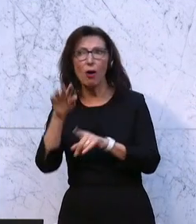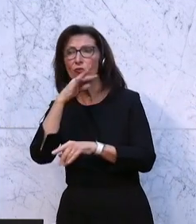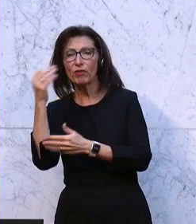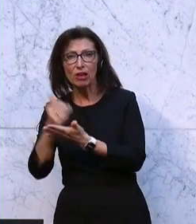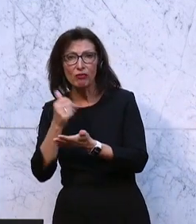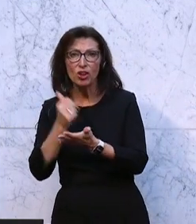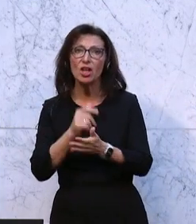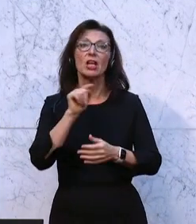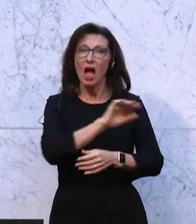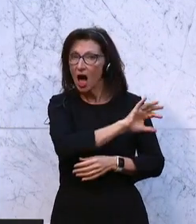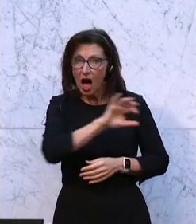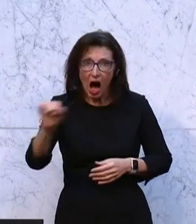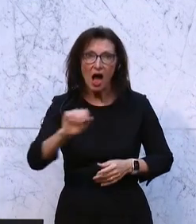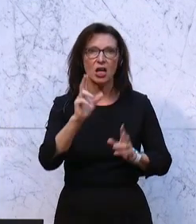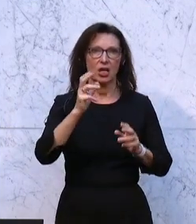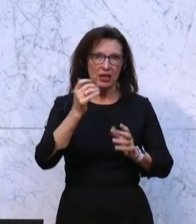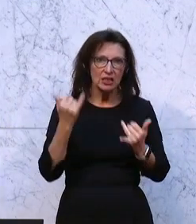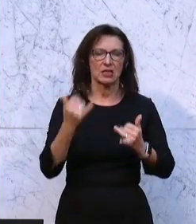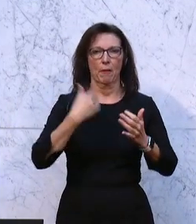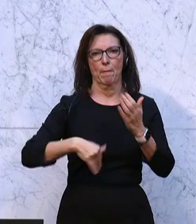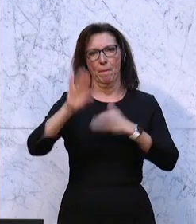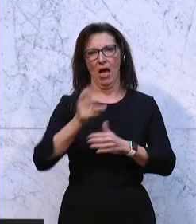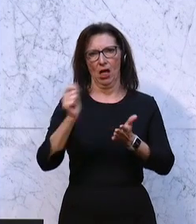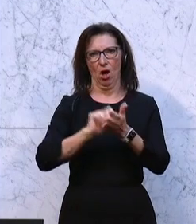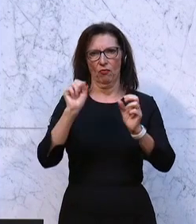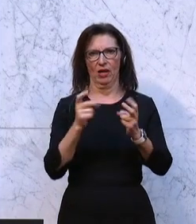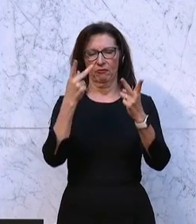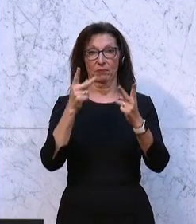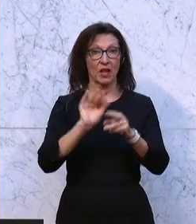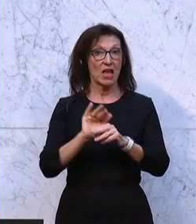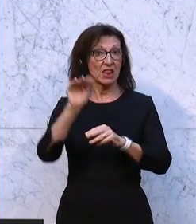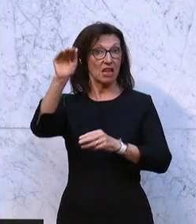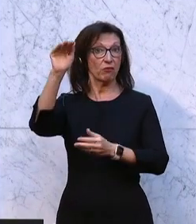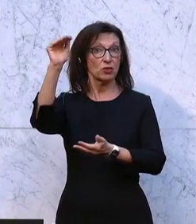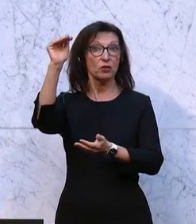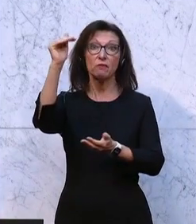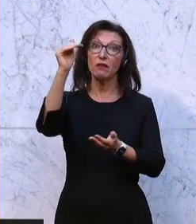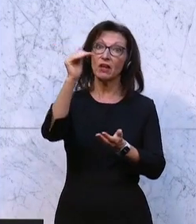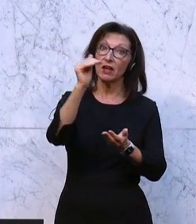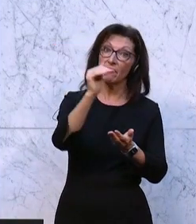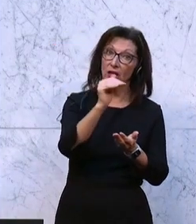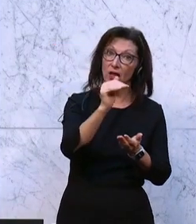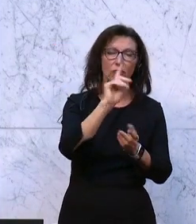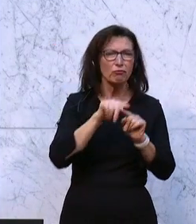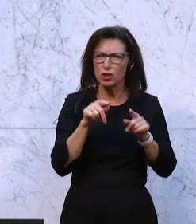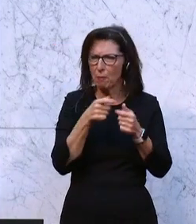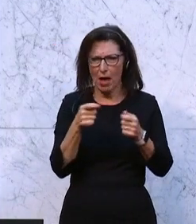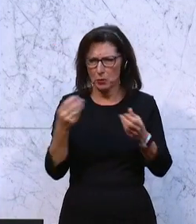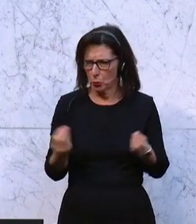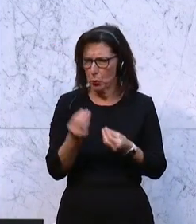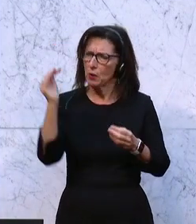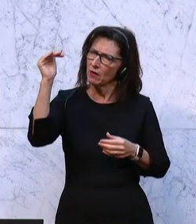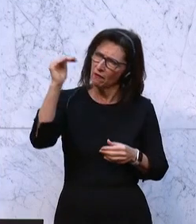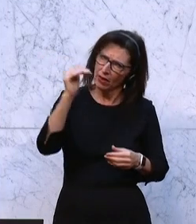wirklich auch dementsprechend positiv ist. Die Inflation ist gesunken. Das sind verschiedene Maßnahmen, die dazu beigetragen haben. Und die